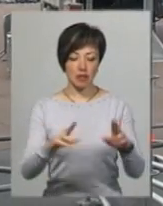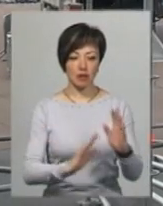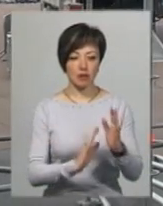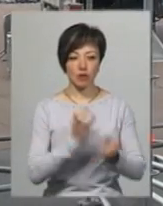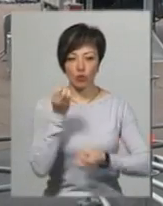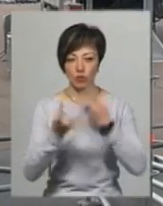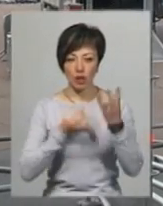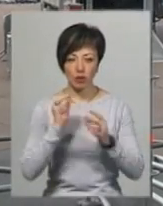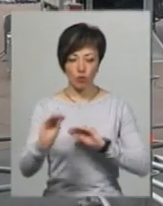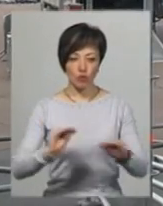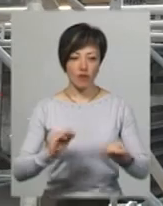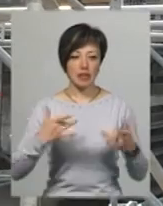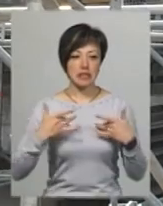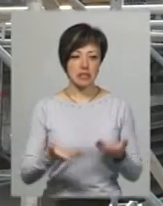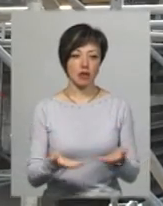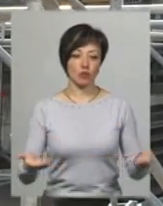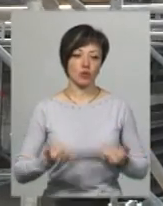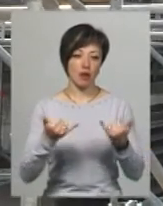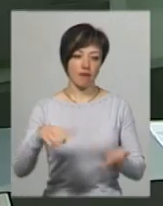троян та монтували сцену для виступу».